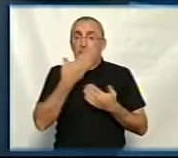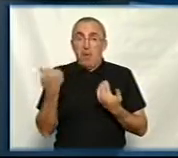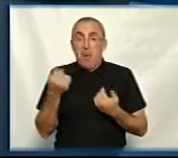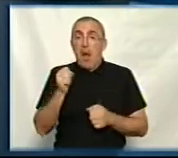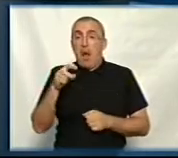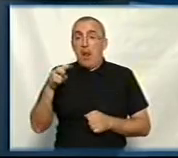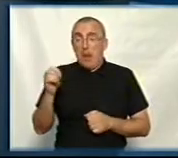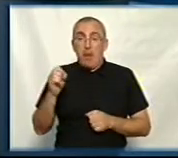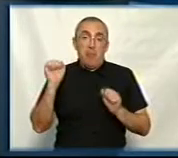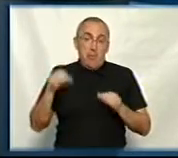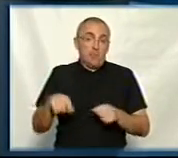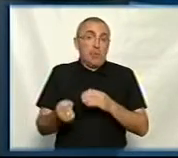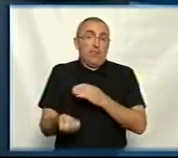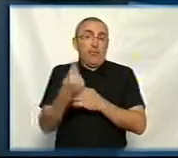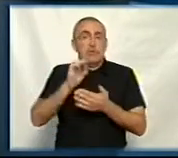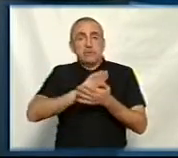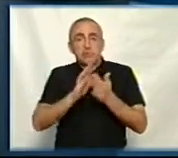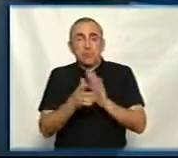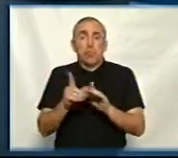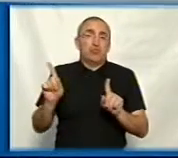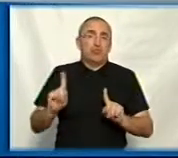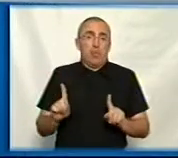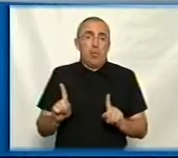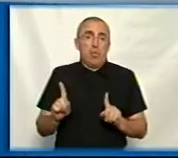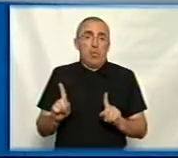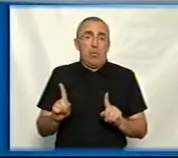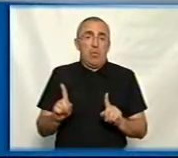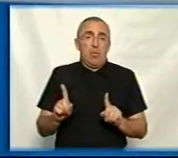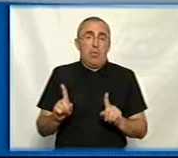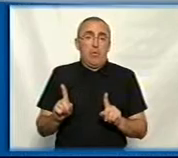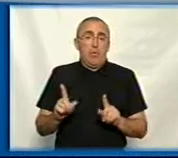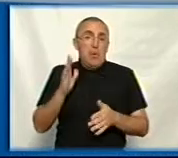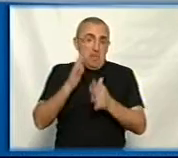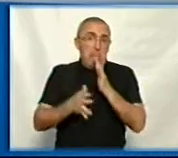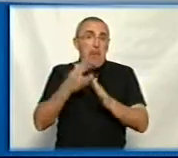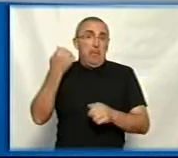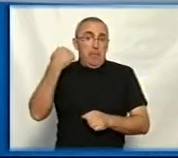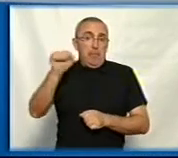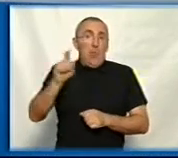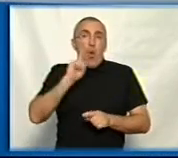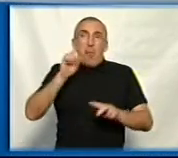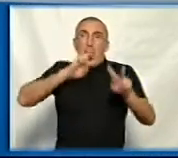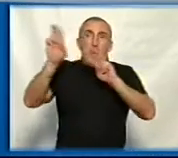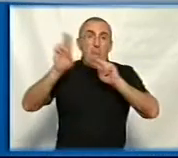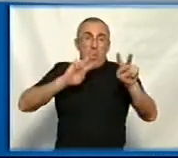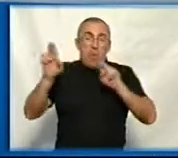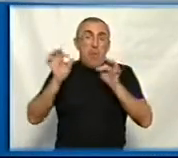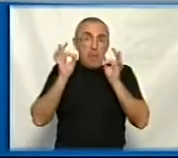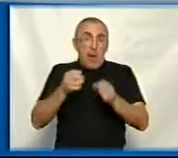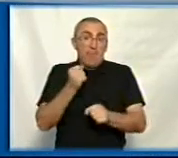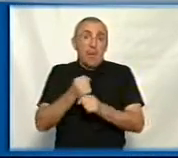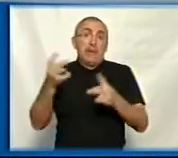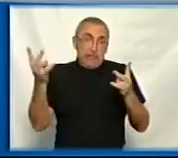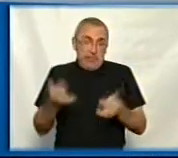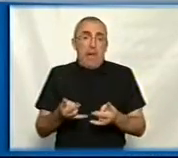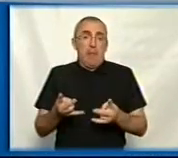але ж у нас справді може виникнути ситуація, надія, що той же парк перемоги. Омолоджувальну обрізку, якщо правильно робити, то